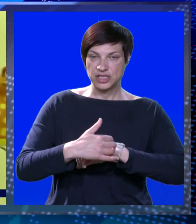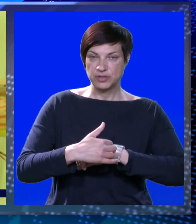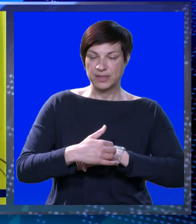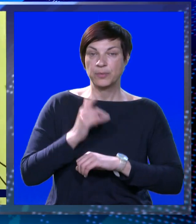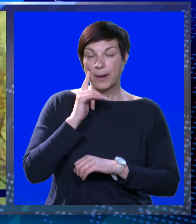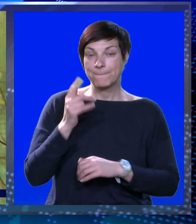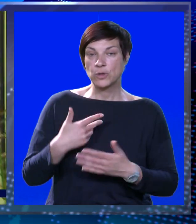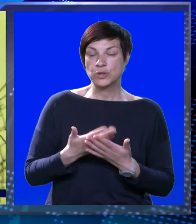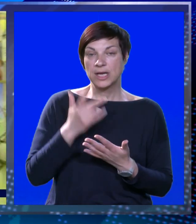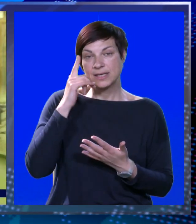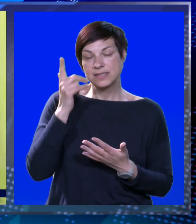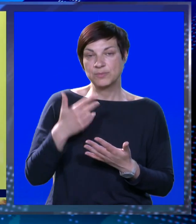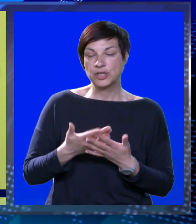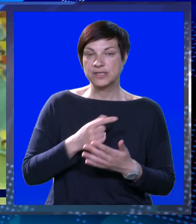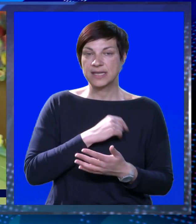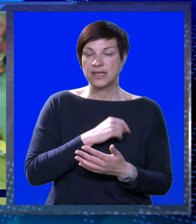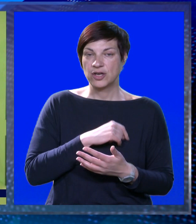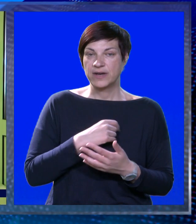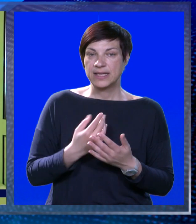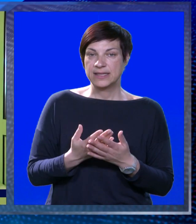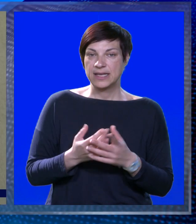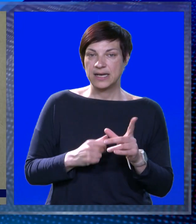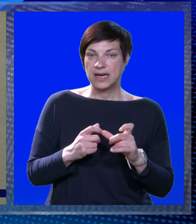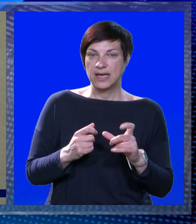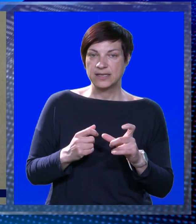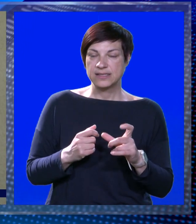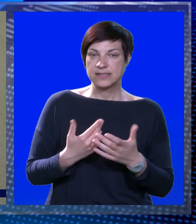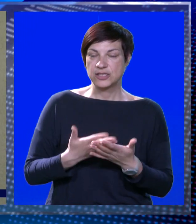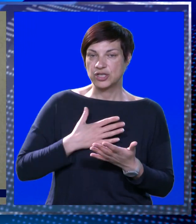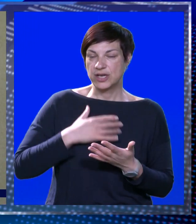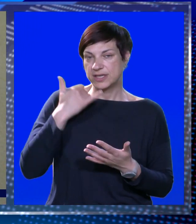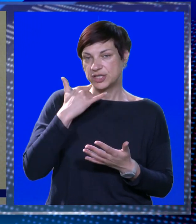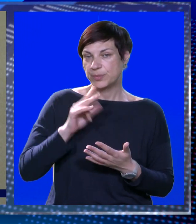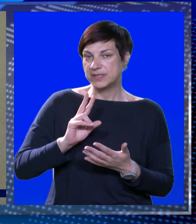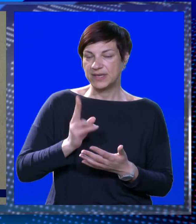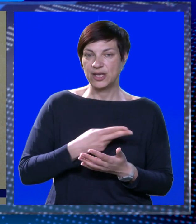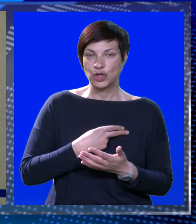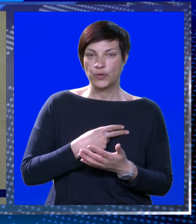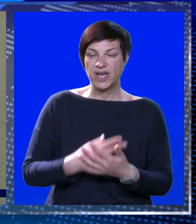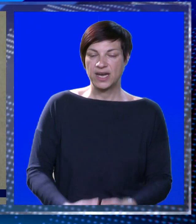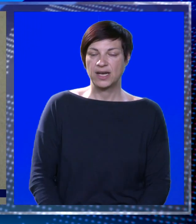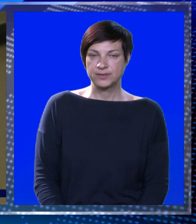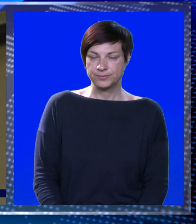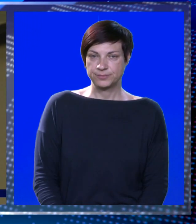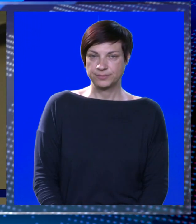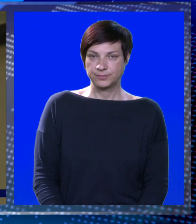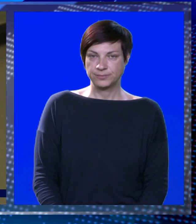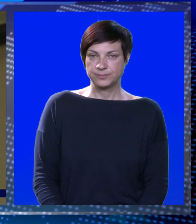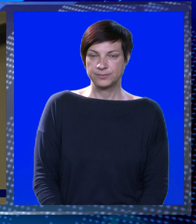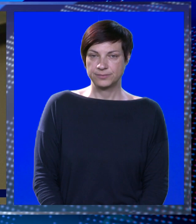vrtićima Dubrovnik? Pokušali smo zdosnati od ravnateljice Franice Lasić, no na naše pozive nije odgovarala.